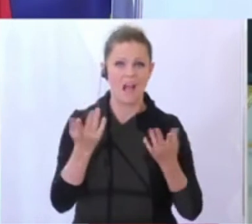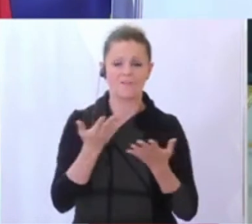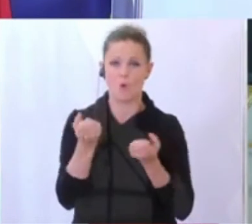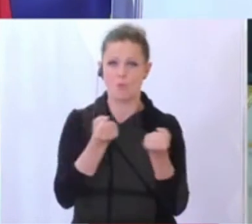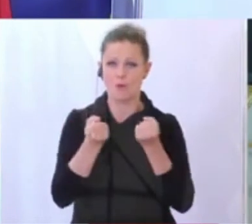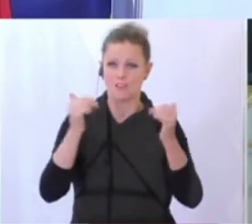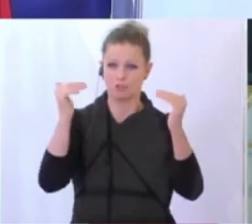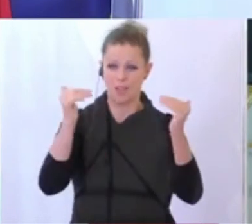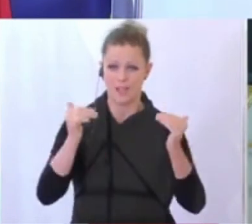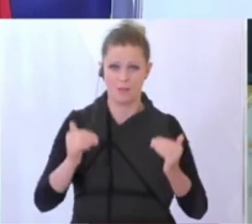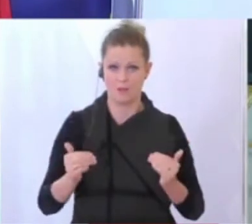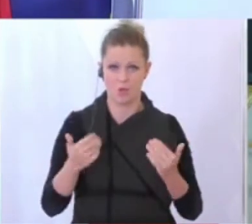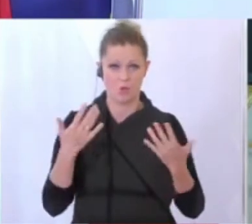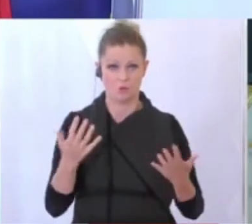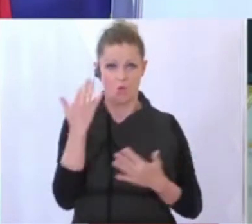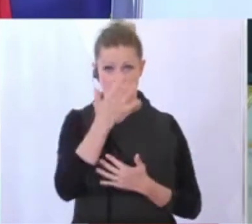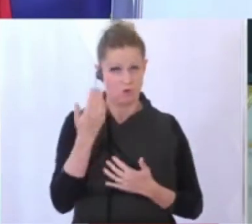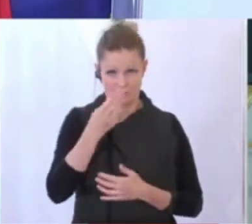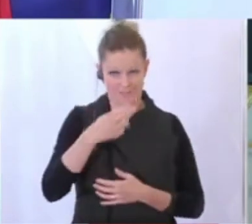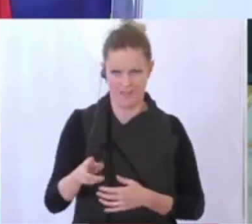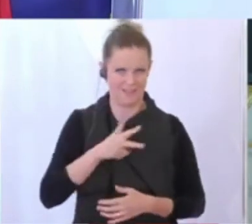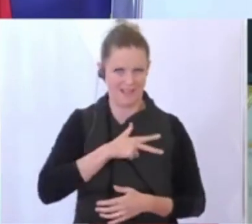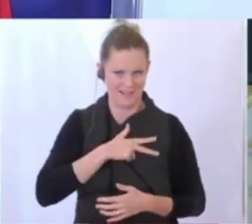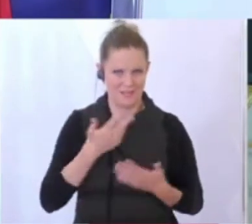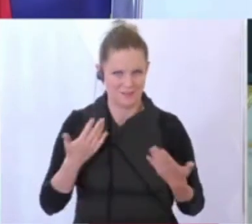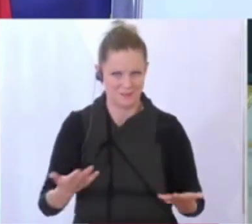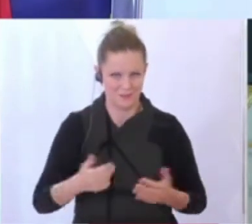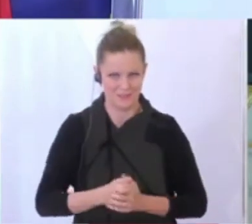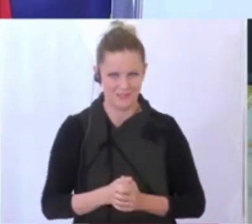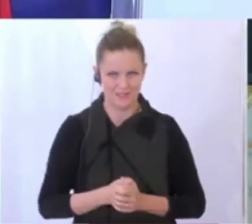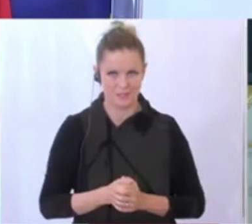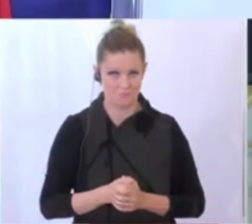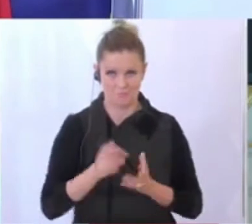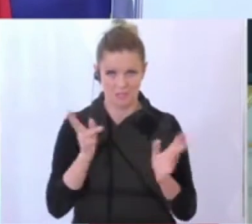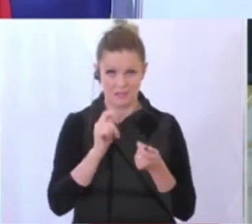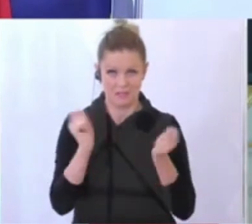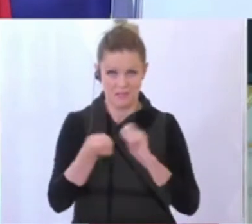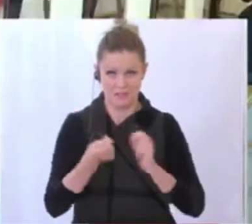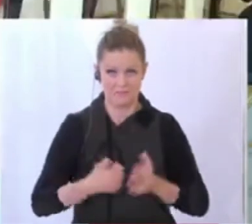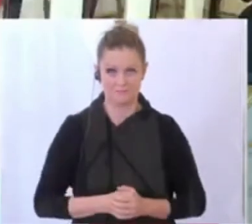nicht so, wie wir uns das vorgestellt haben. Das ist eine Realität und die lässt sich auch nicht ändern.